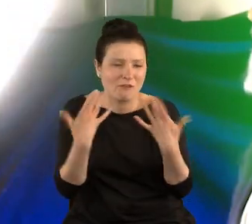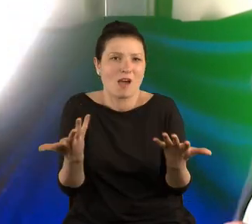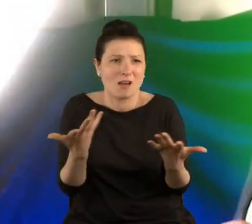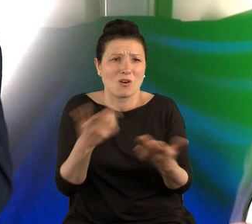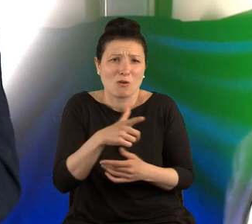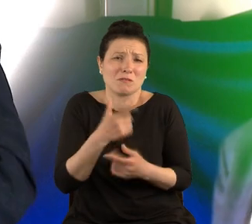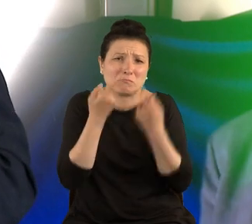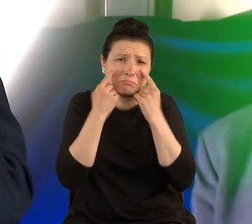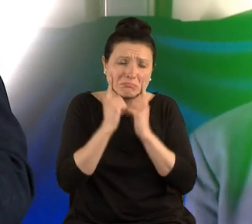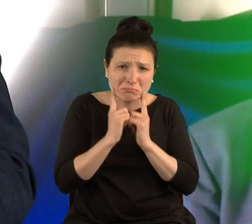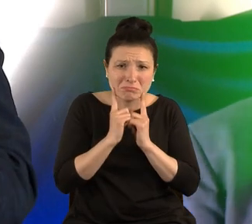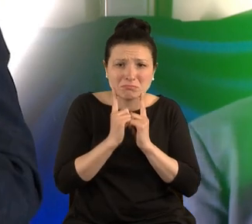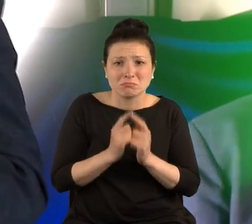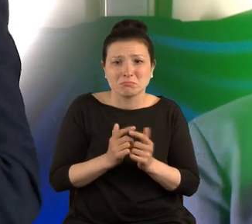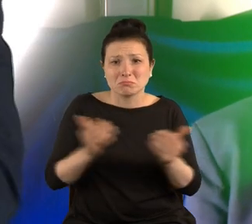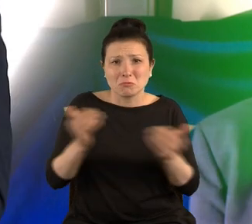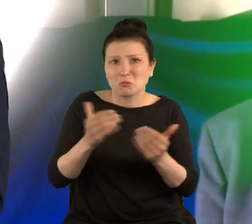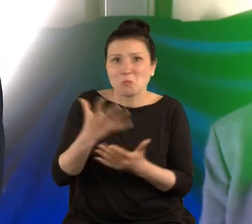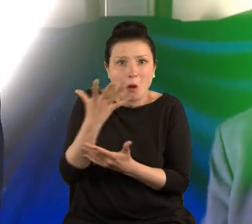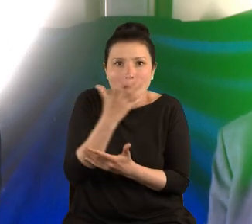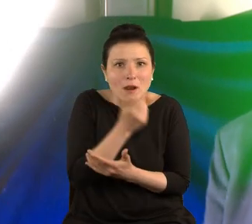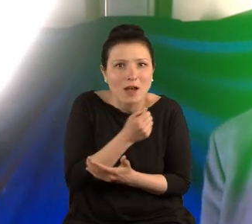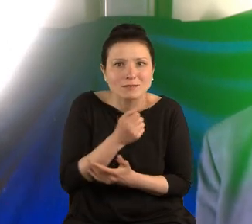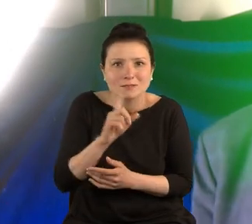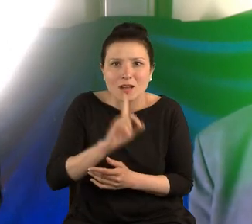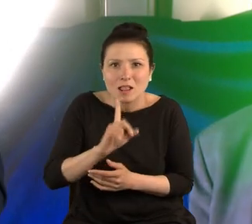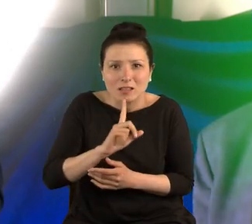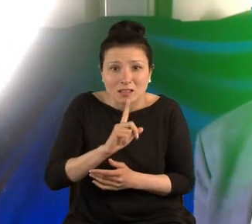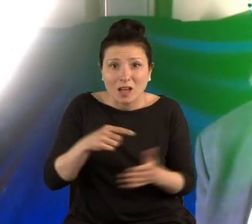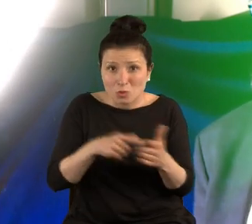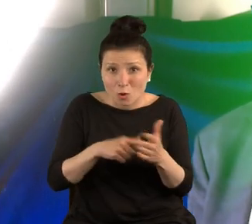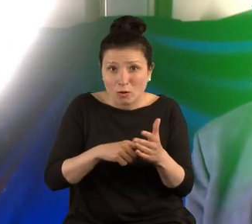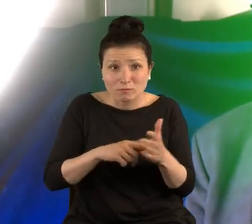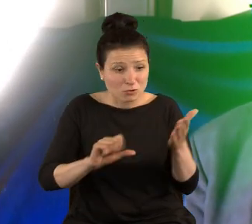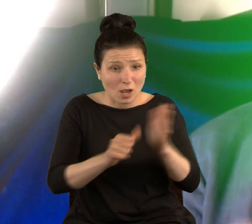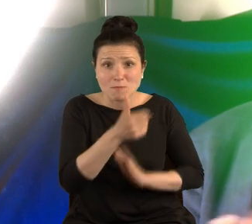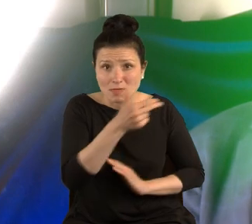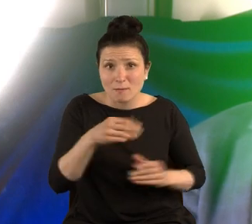No to może pan się posunął do jakiejś obrazy religijnej, o tym jest ta rzeźba.